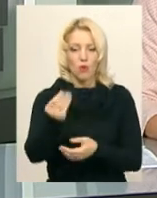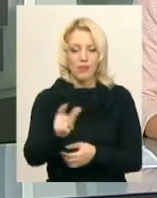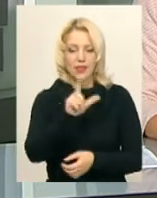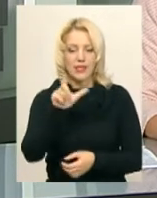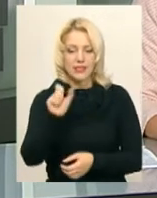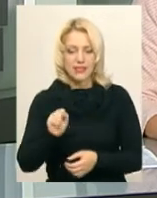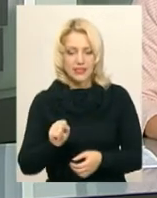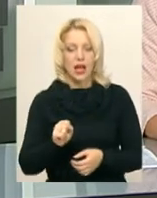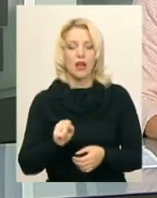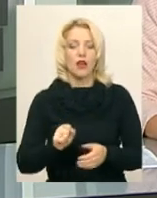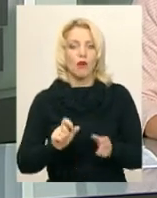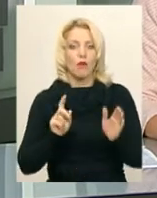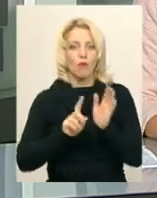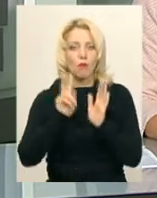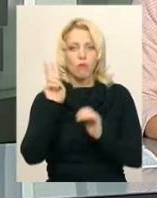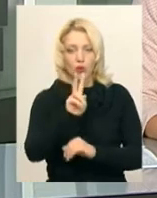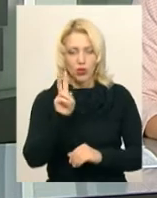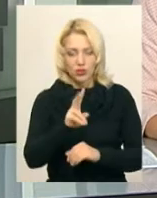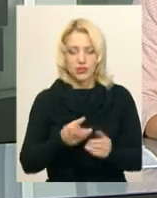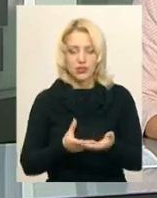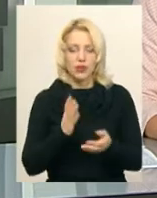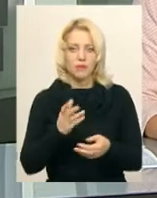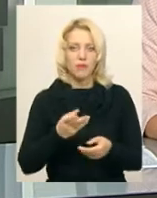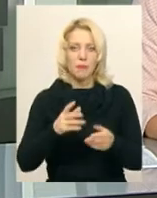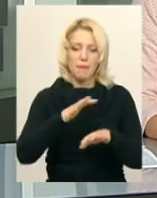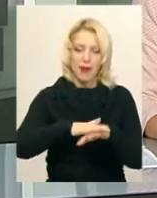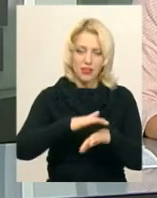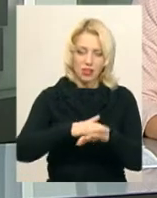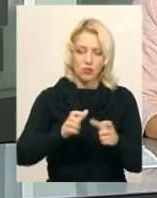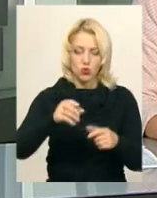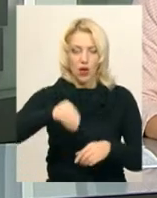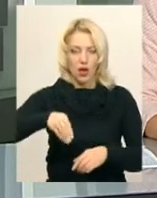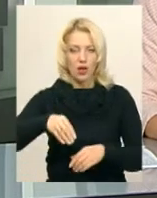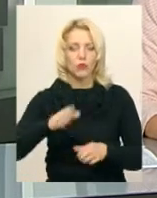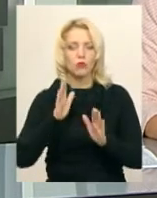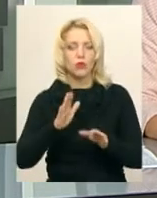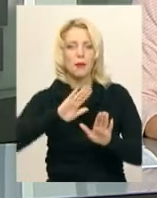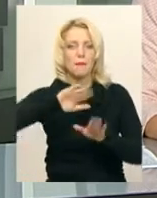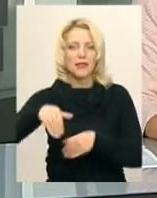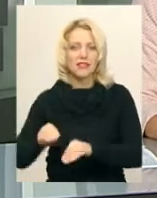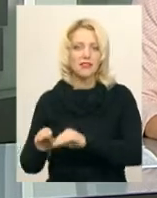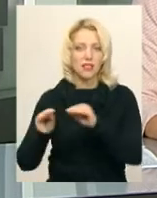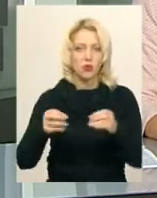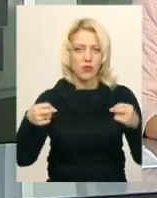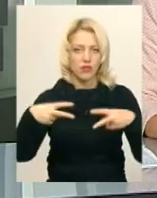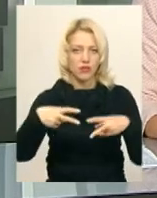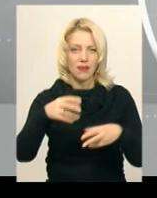транспортною або банківською карткою запрацює після встановлення валідаторів у всьому громадському транспорті Хмельницького.